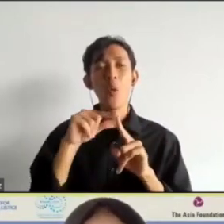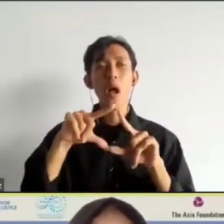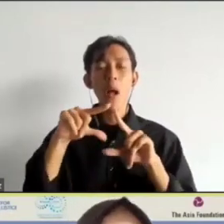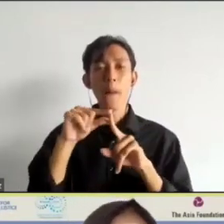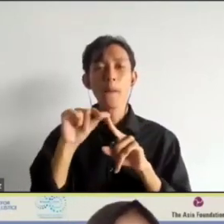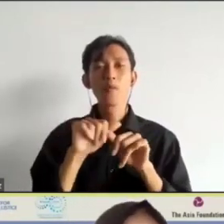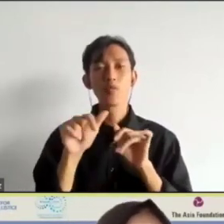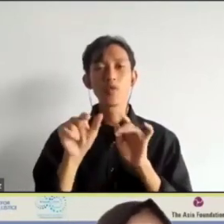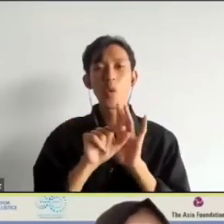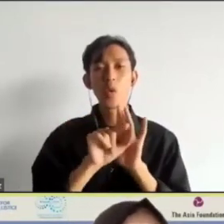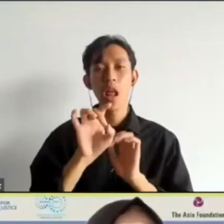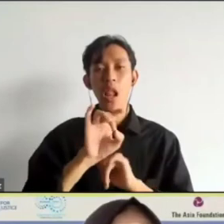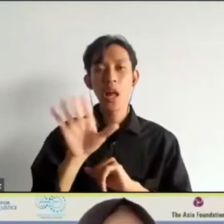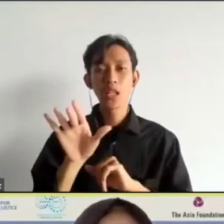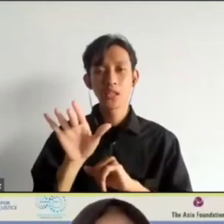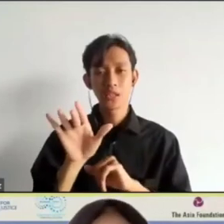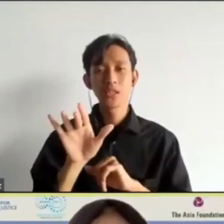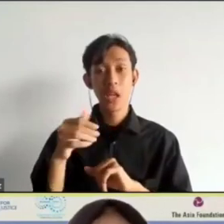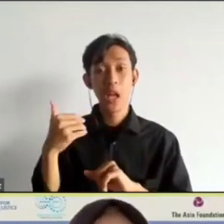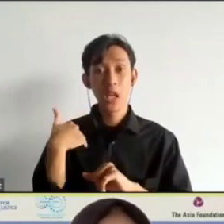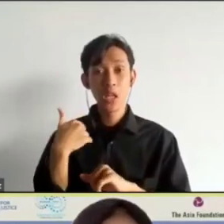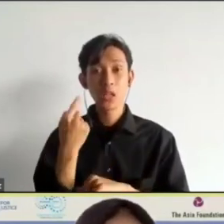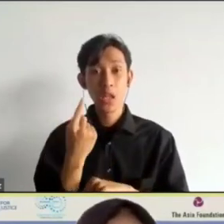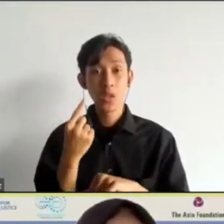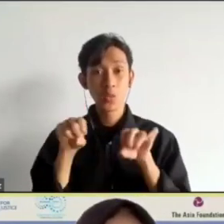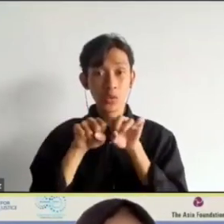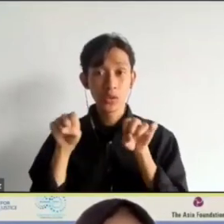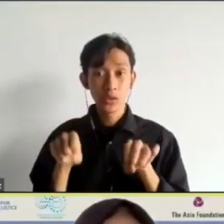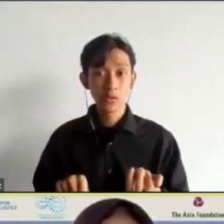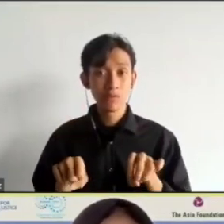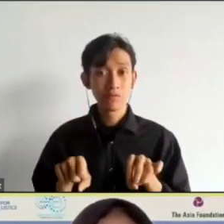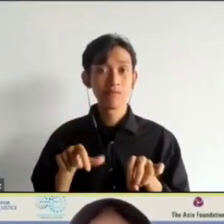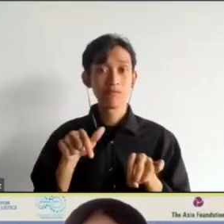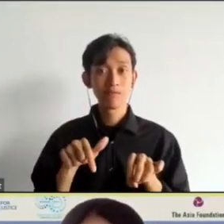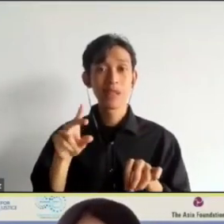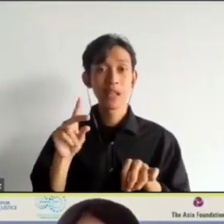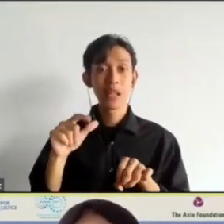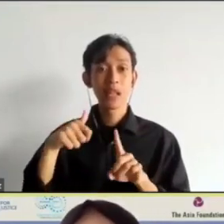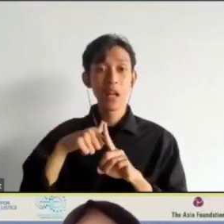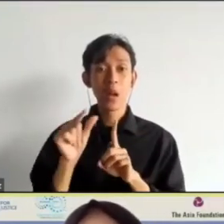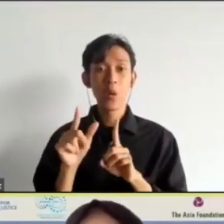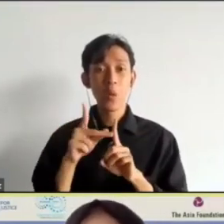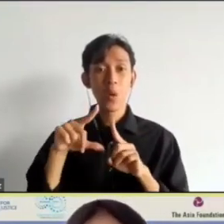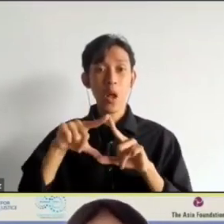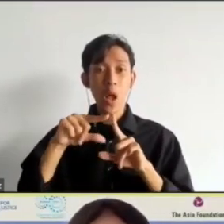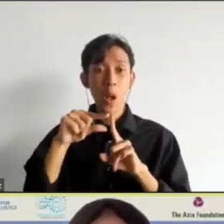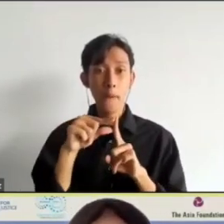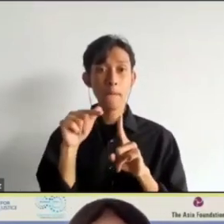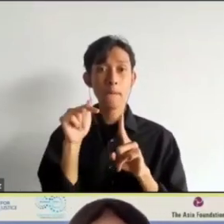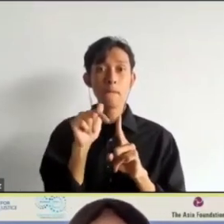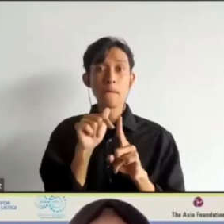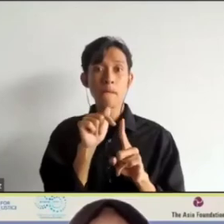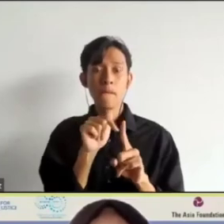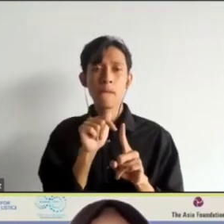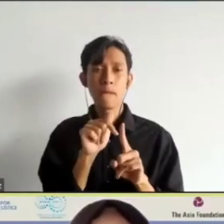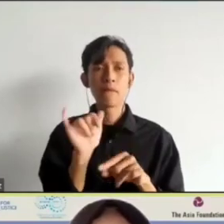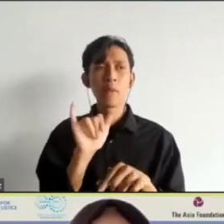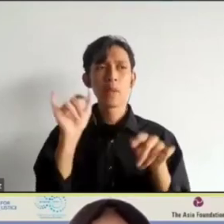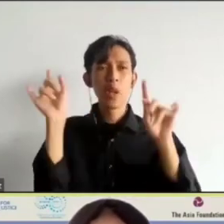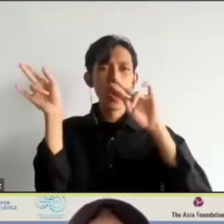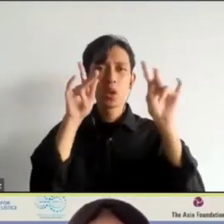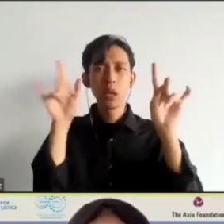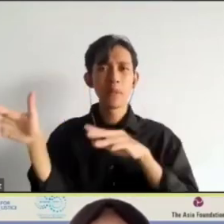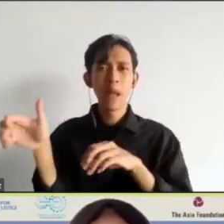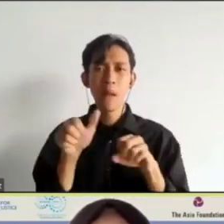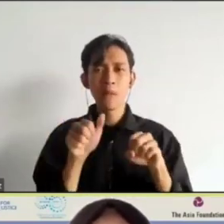lainnya? Nah ada satu mekanisme yang di dalam RKUHAB itu seolah-olah merupakan konsep yang diambil